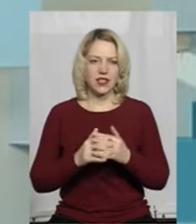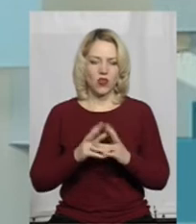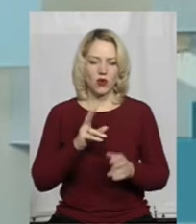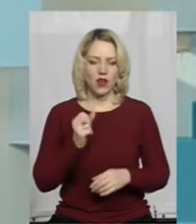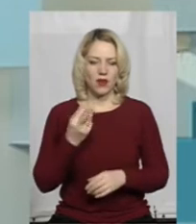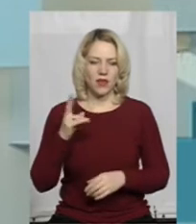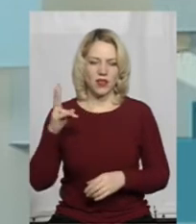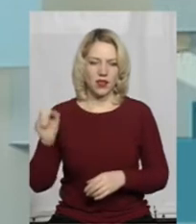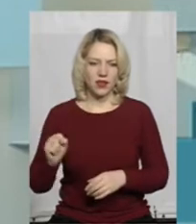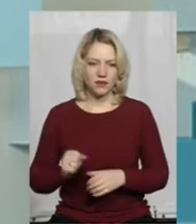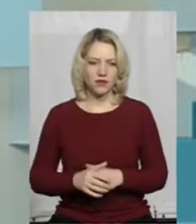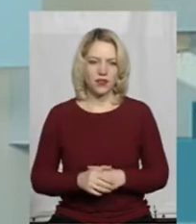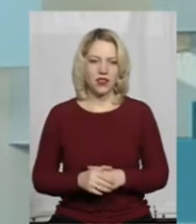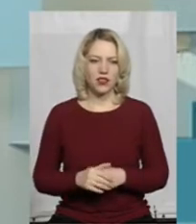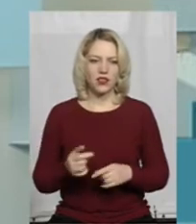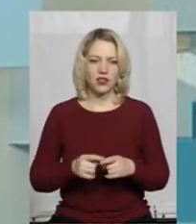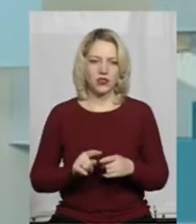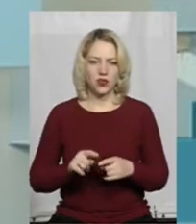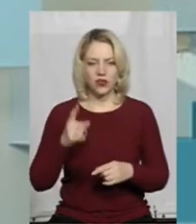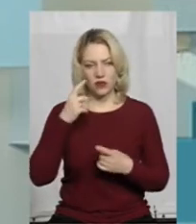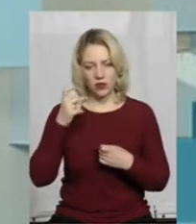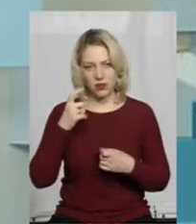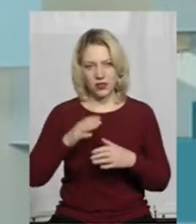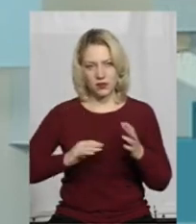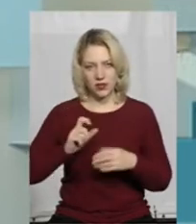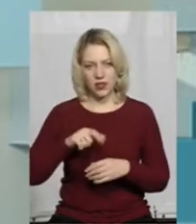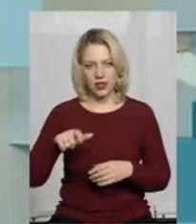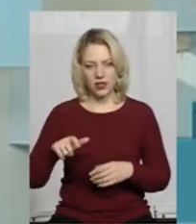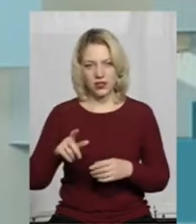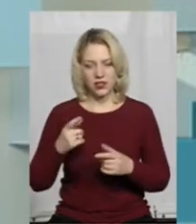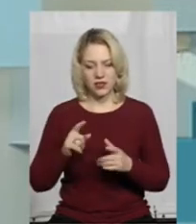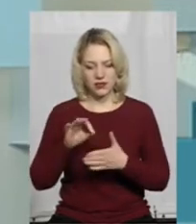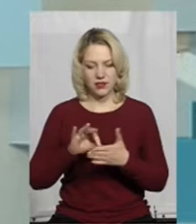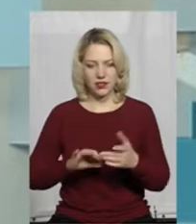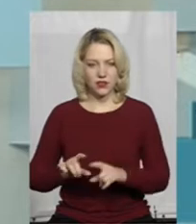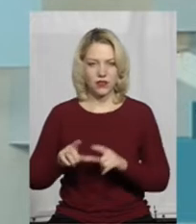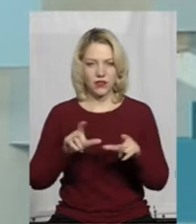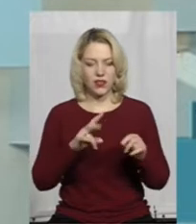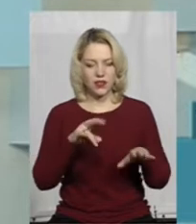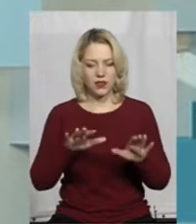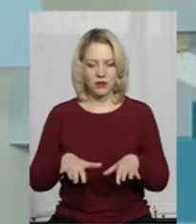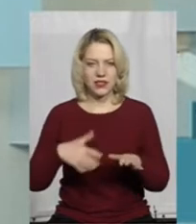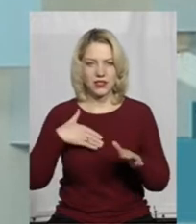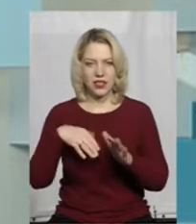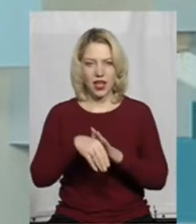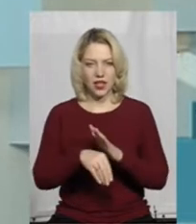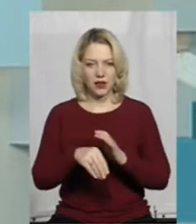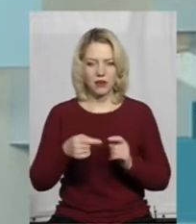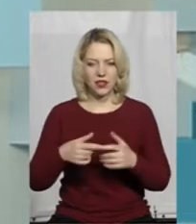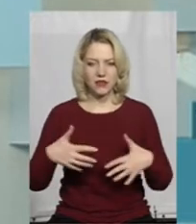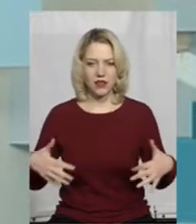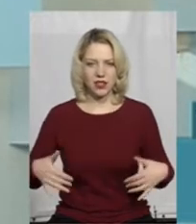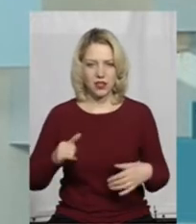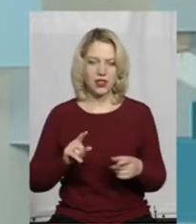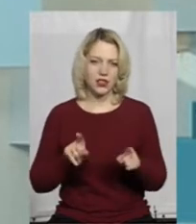І по цій інформації, зразу спеціалісти виїхали на місце загибелі. Таким